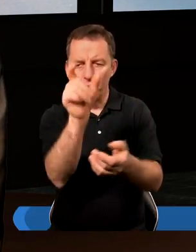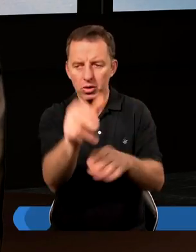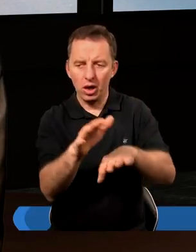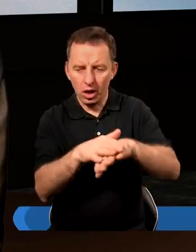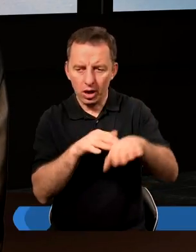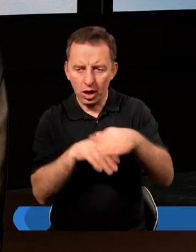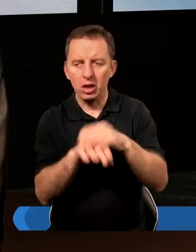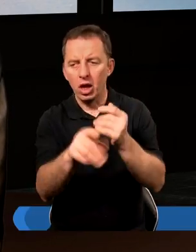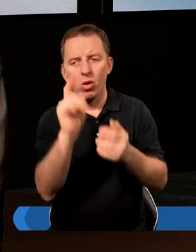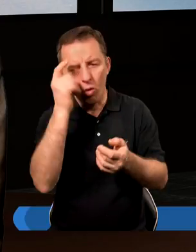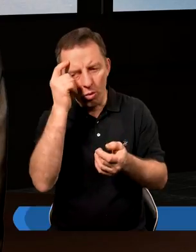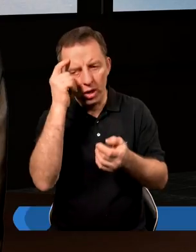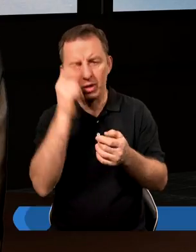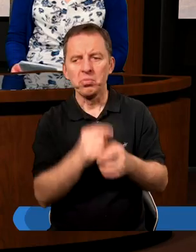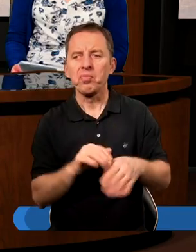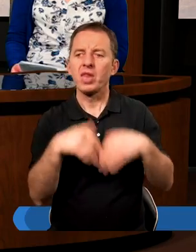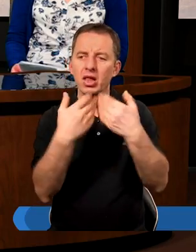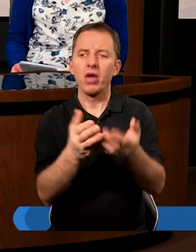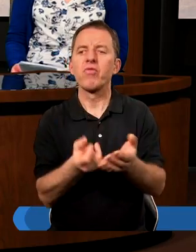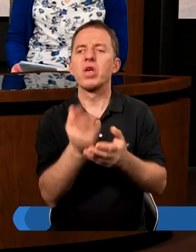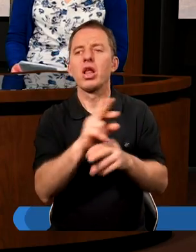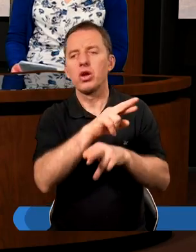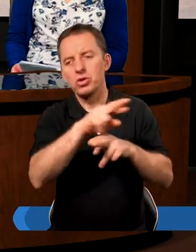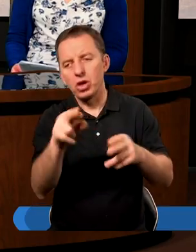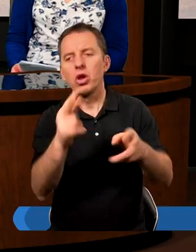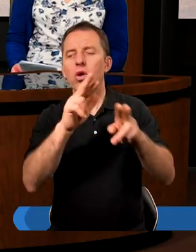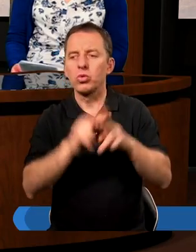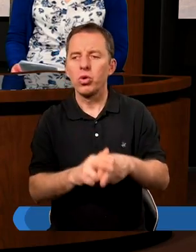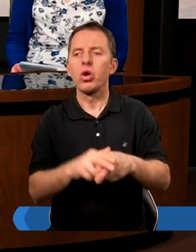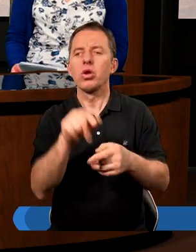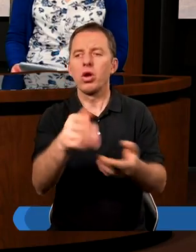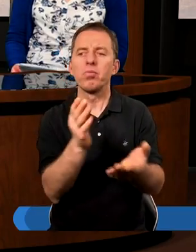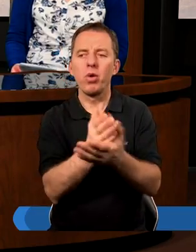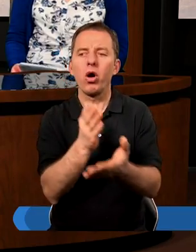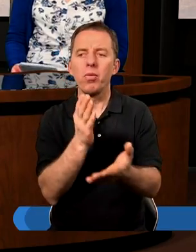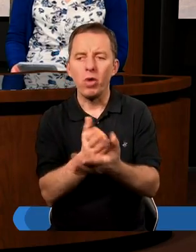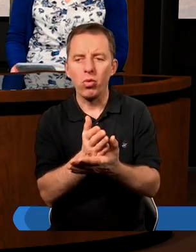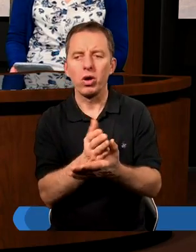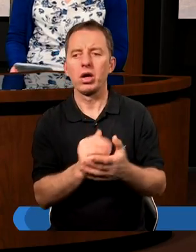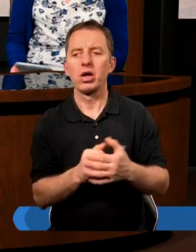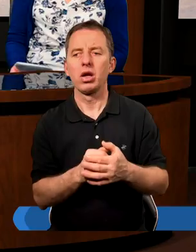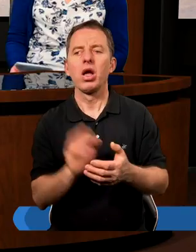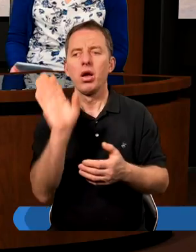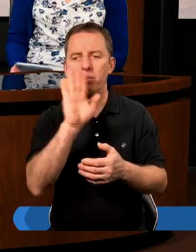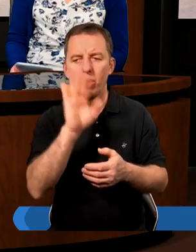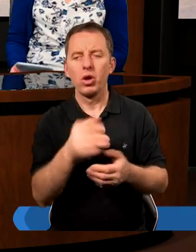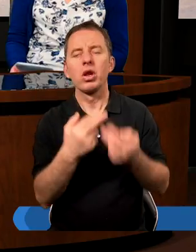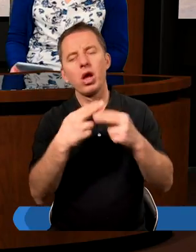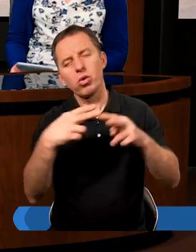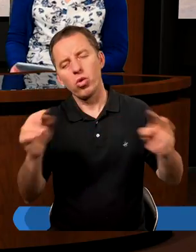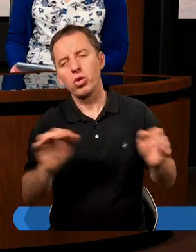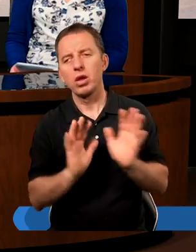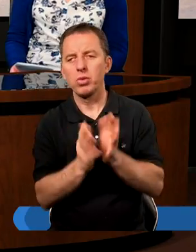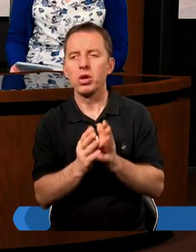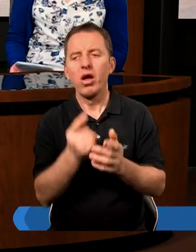ja ci dałem ten umysł, ja ci dałem wiele różnych rzeczy, które ci pomogły. Bóg na różne